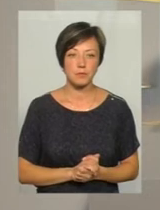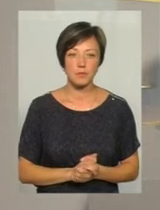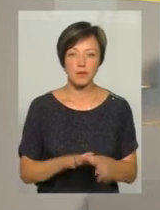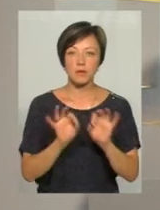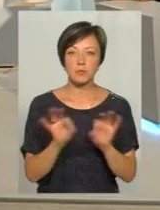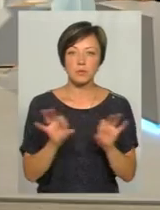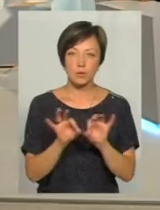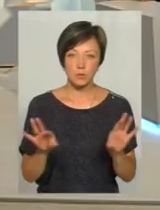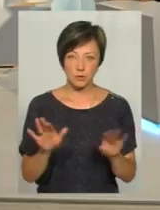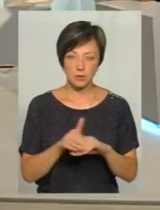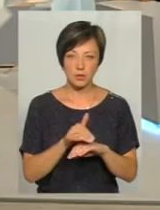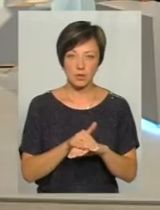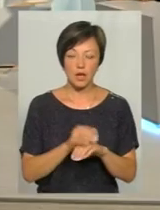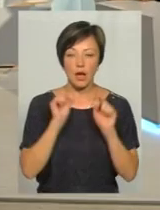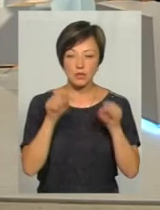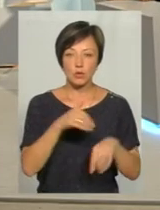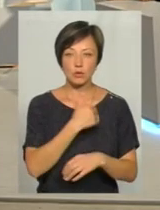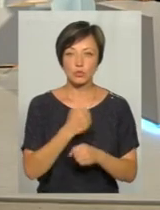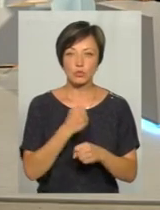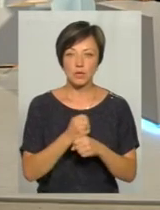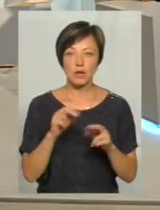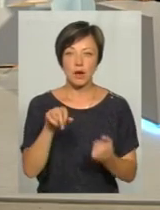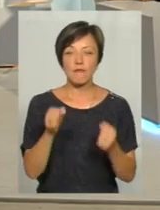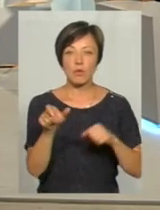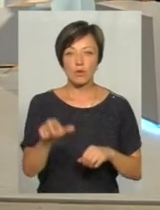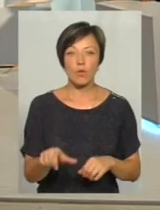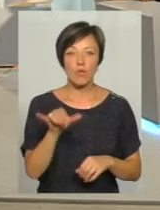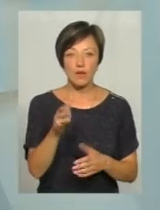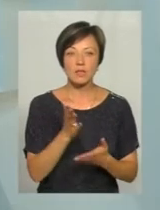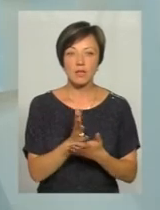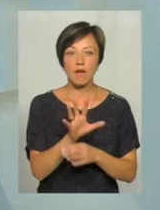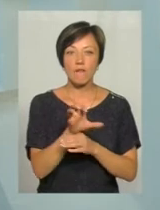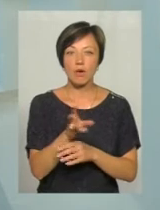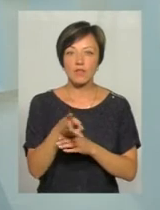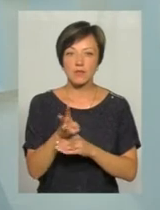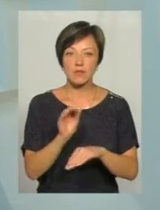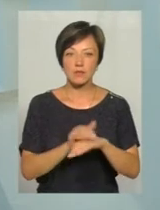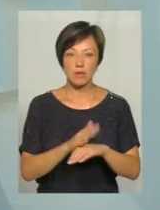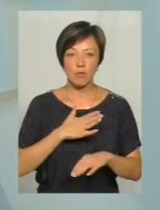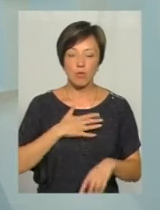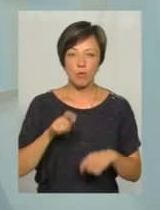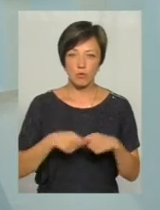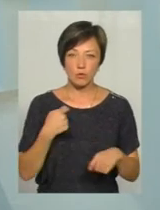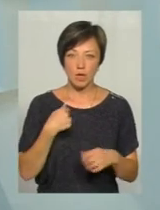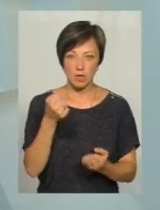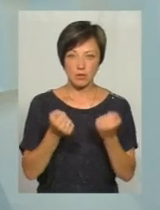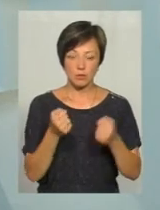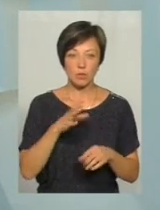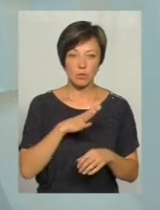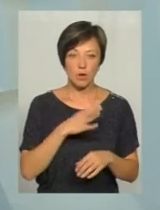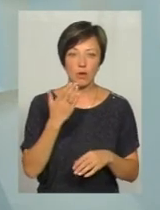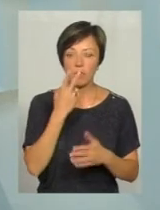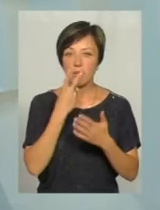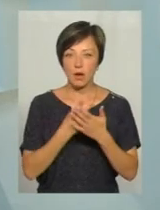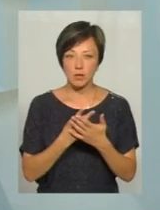Прокоментуйте, пане Роман. Акцент хочу зробити на те, що як водій каже, а у вас є фото, відеофіксація, мого правопорушення, то що я їхав за кермом. Тобто, ви